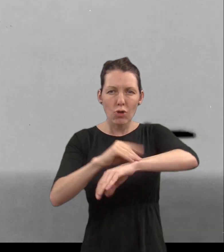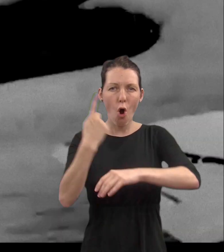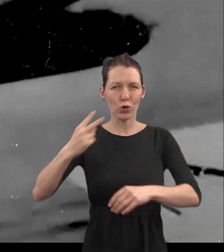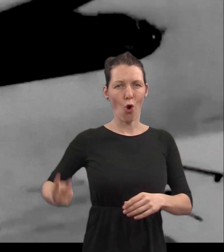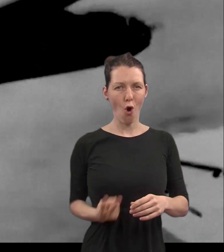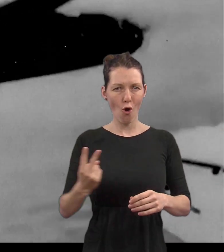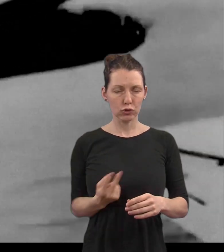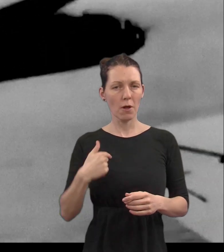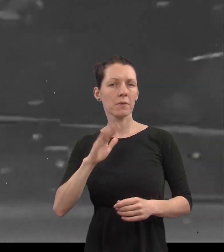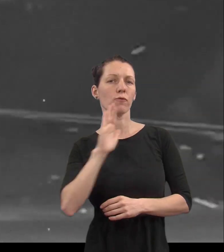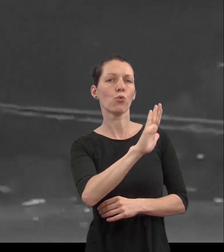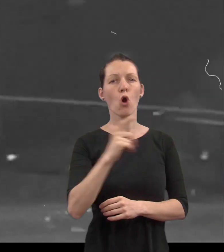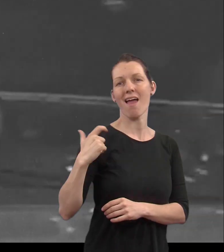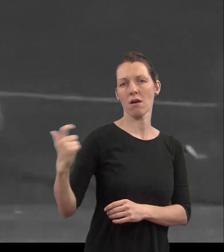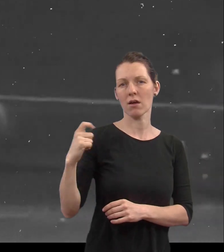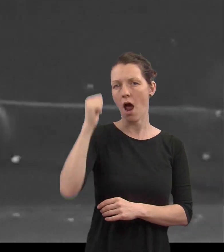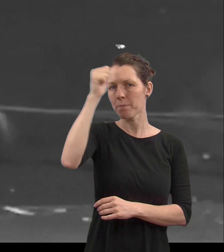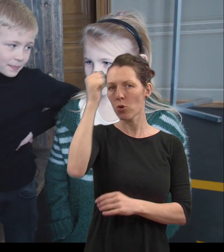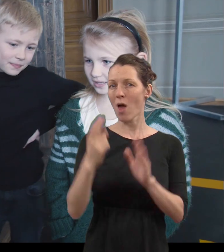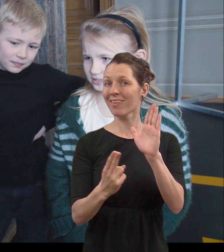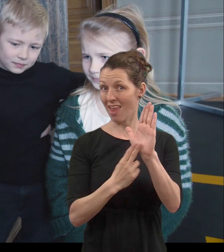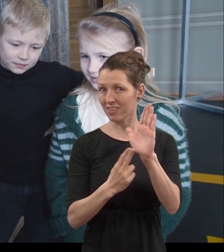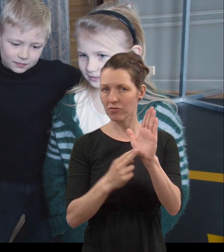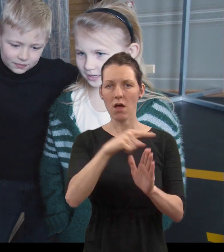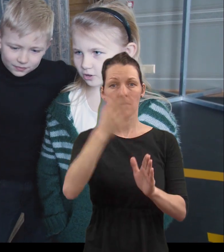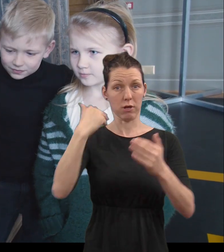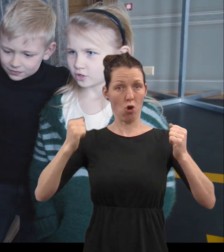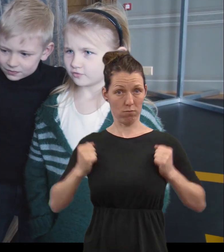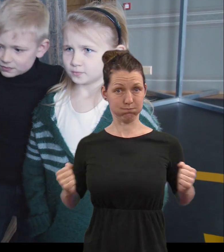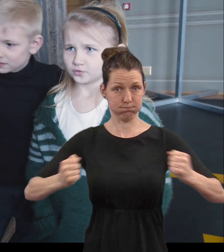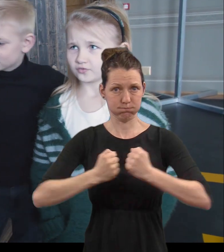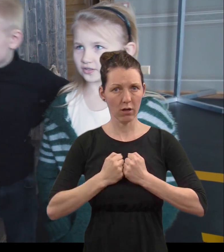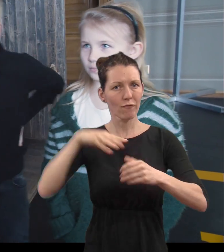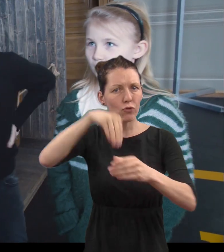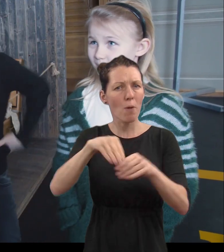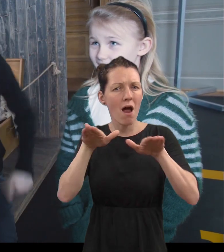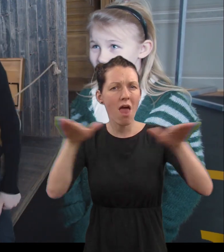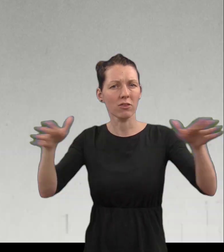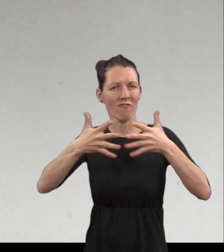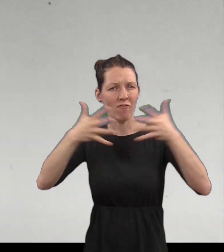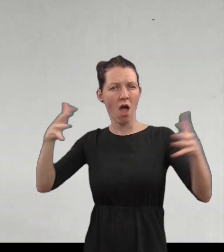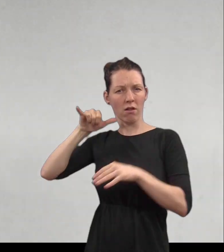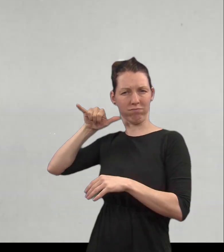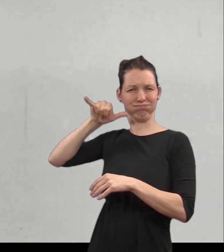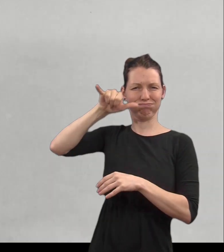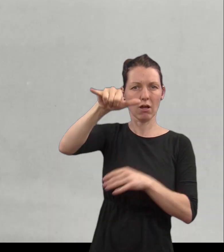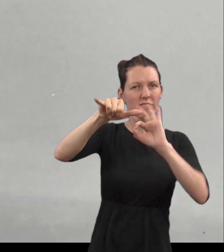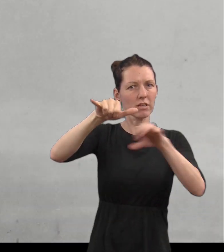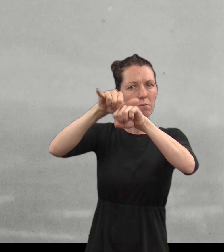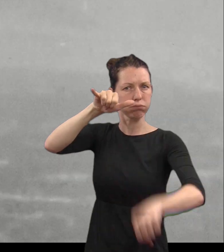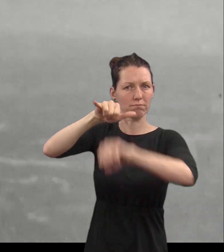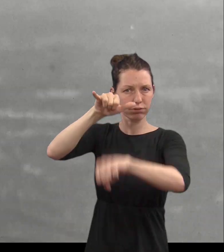velké bombardovací letadlo. On to přežil a spadl a kolem něho vybuchovaly bomby? Generál to jako